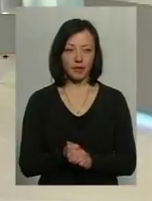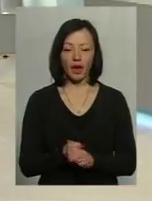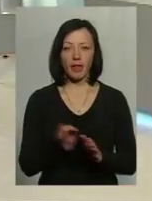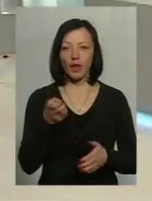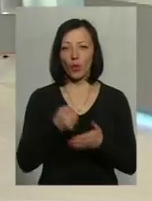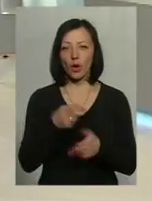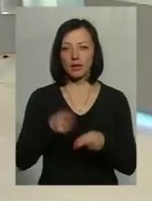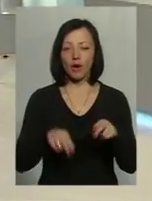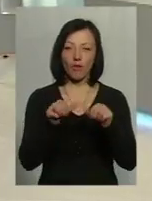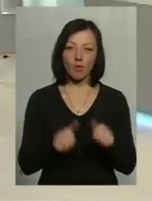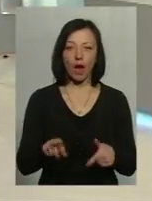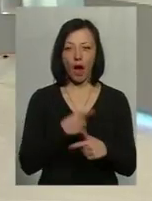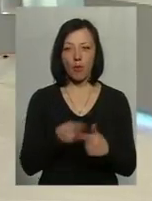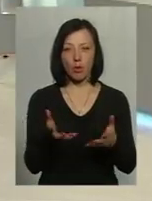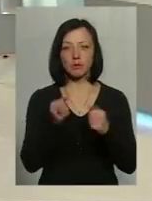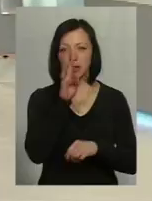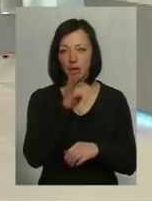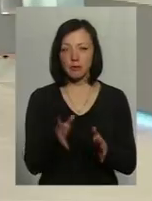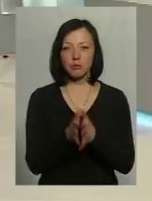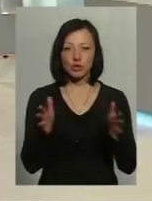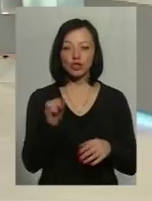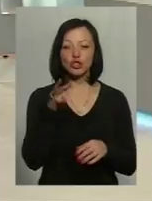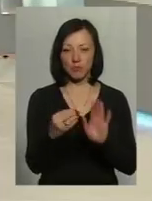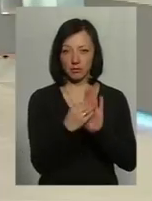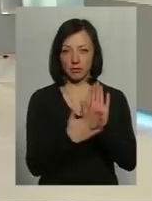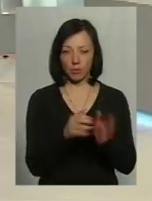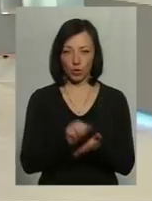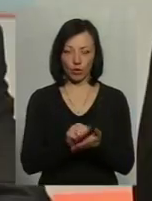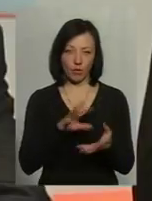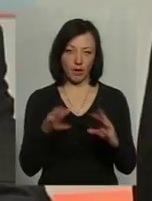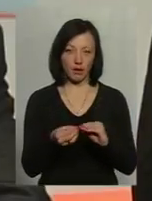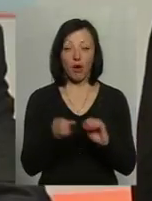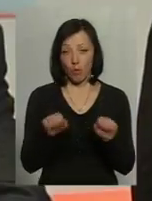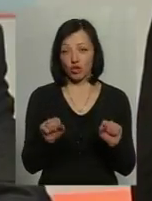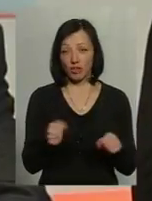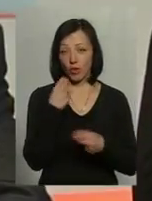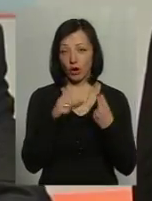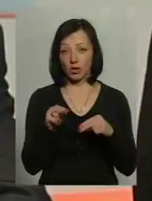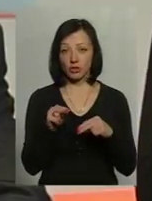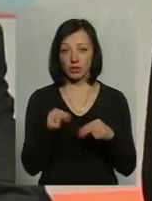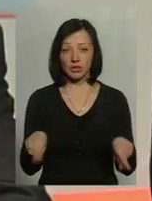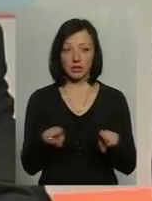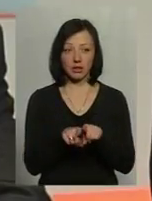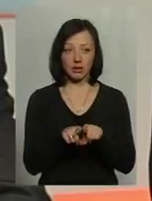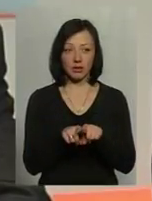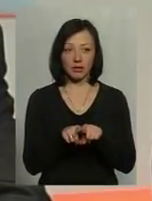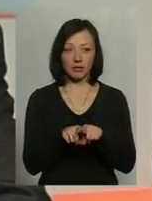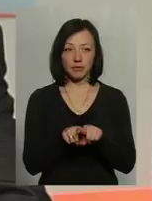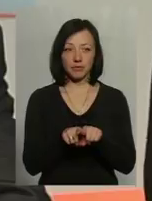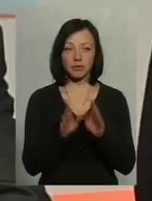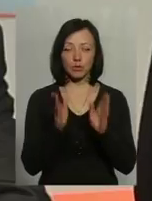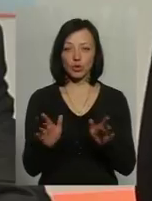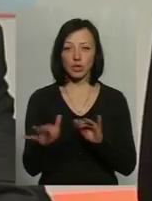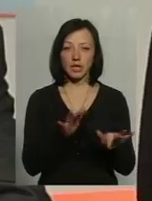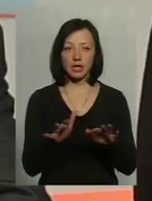оформлені, або отримують заробітну плату більшу, ніж та, яка відображається по звітності. Можливо, таким чином будуть